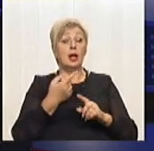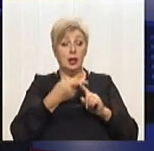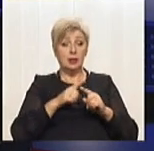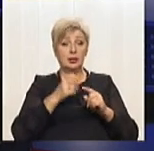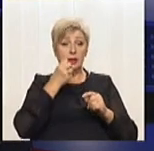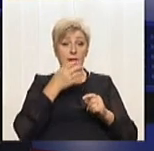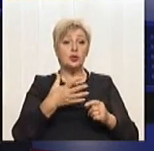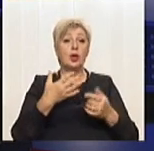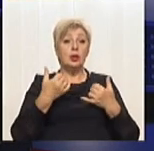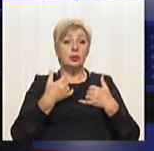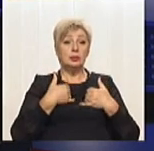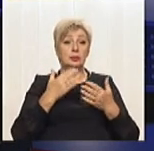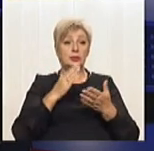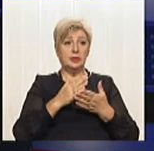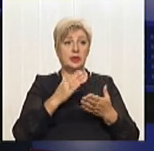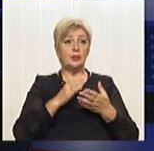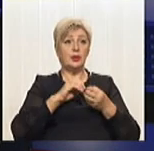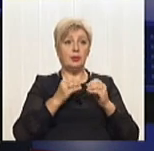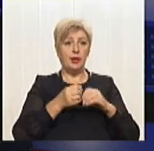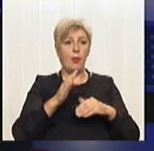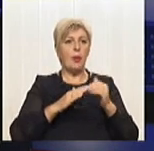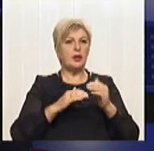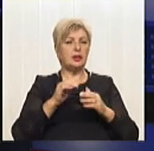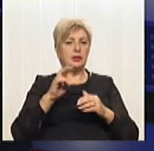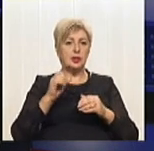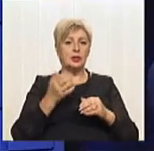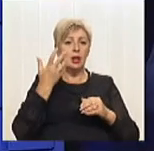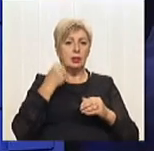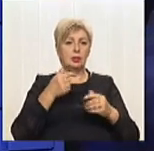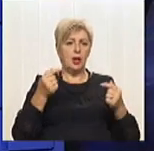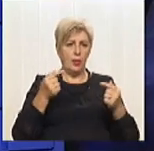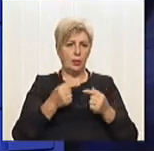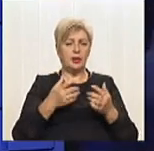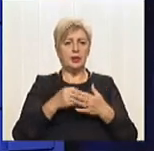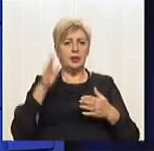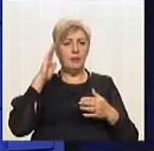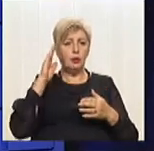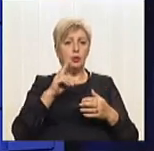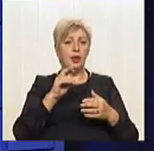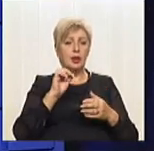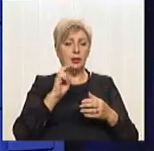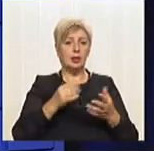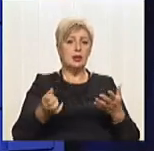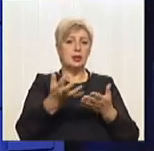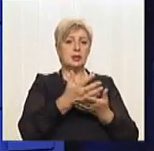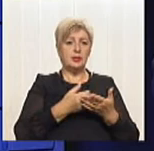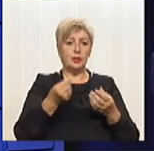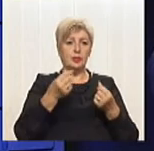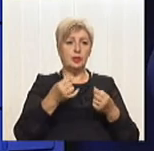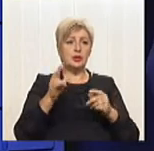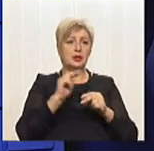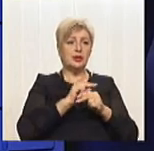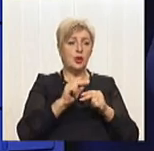маємо проблему, наприклад, зовсім практичну, коли конкретний водоканал в Україні зібрав якісь кошти на реконструкцію очисних споруд,